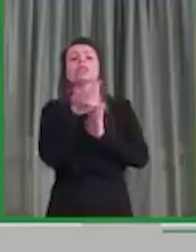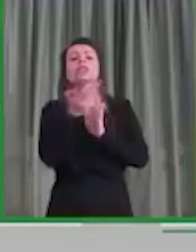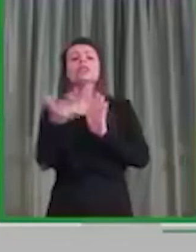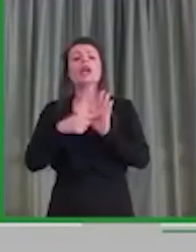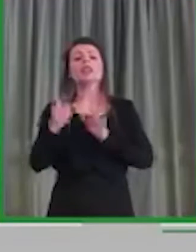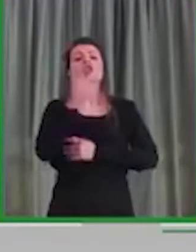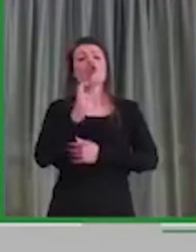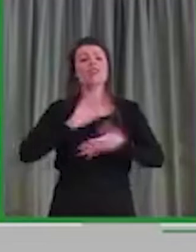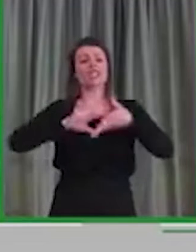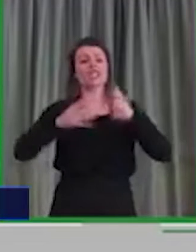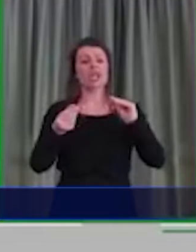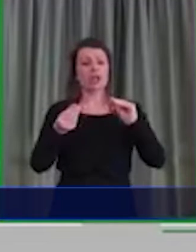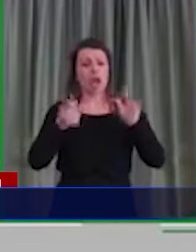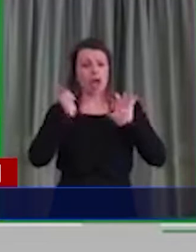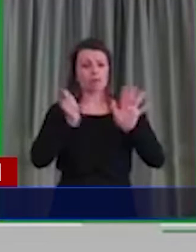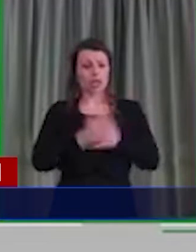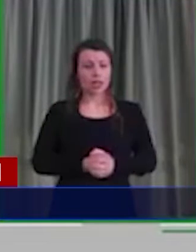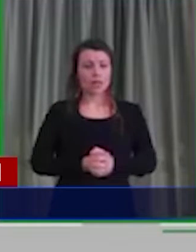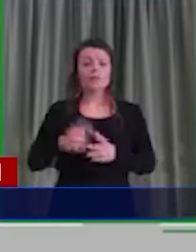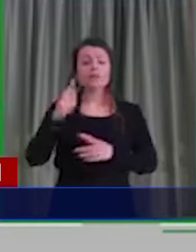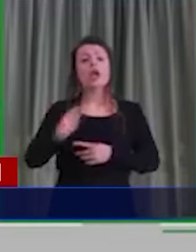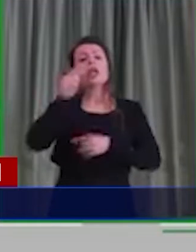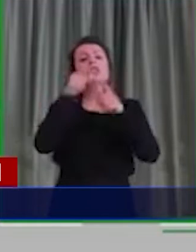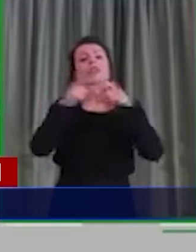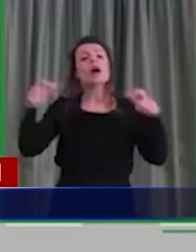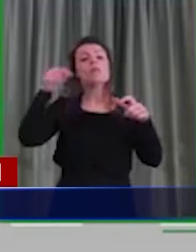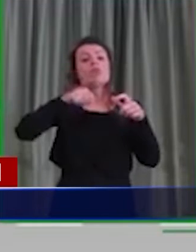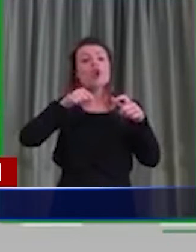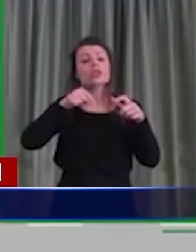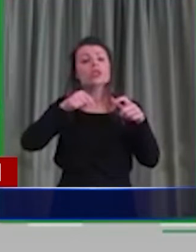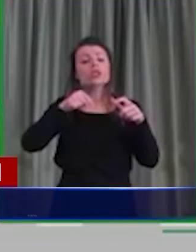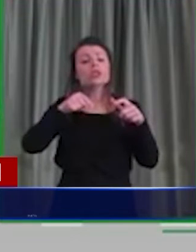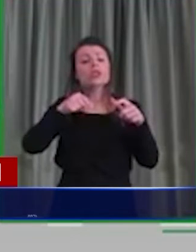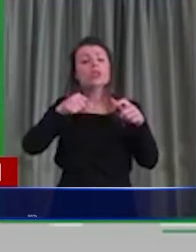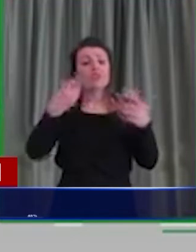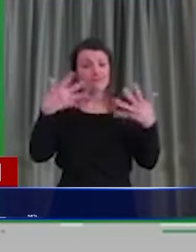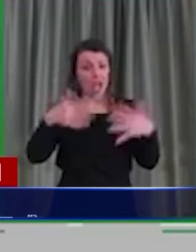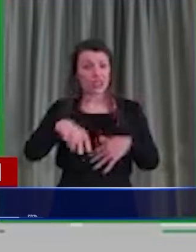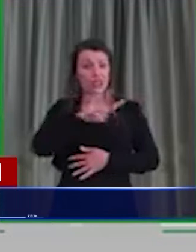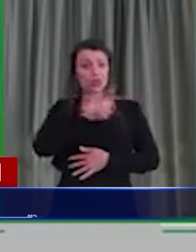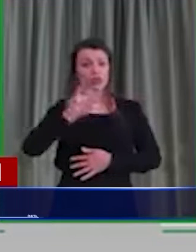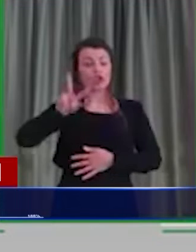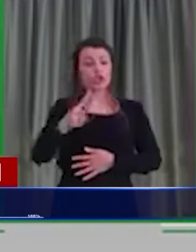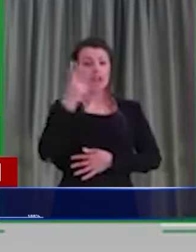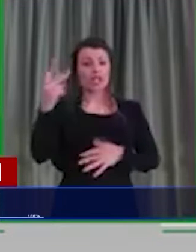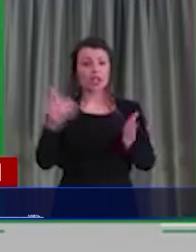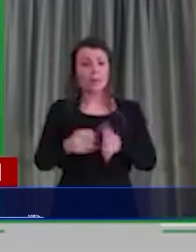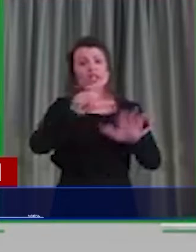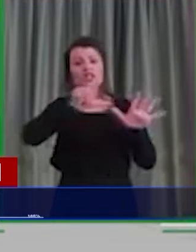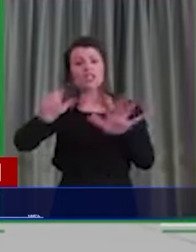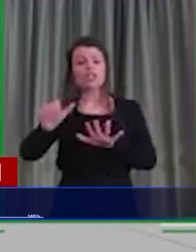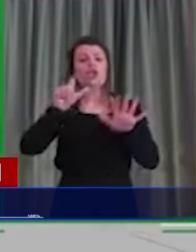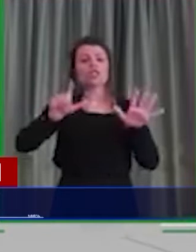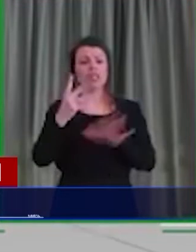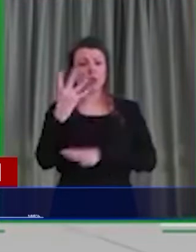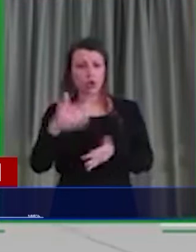Tamponi effettuati, 232.674.000 più